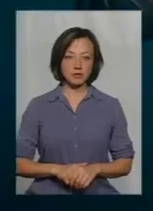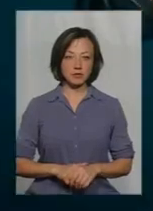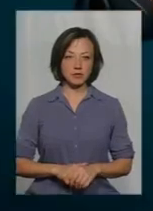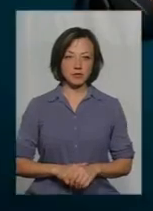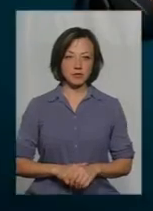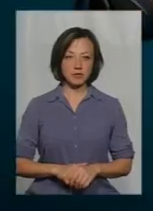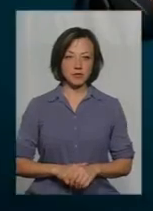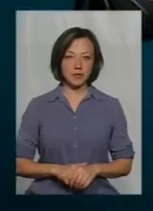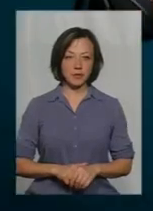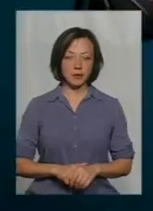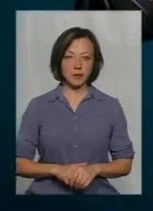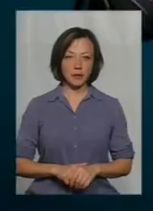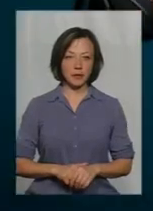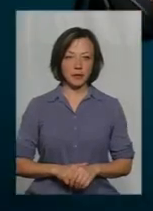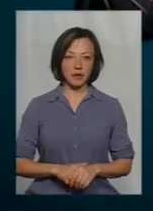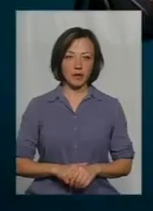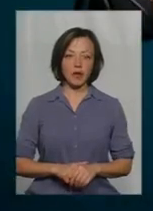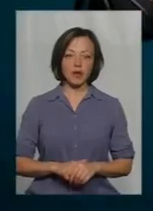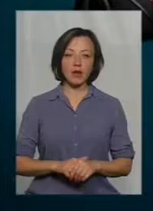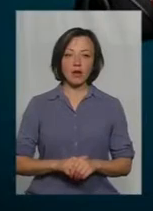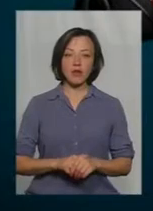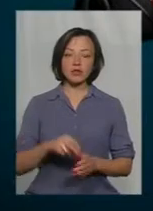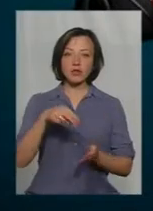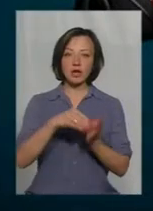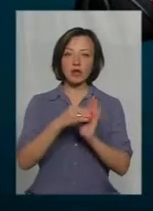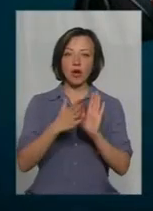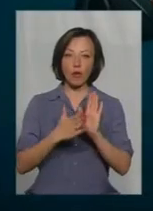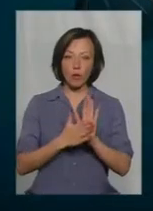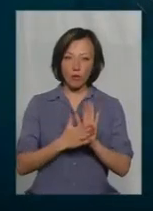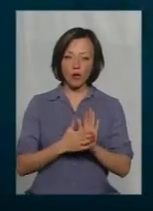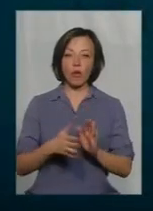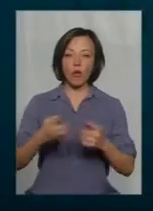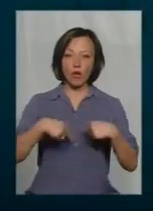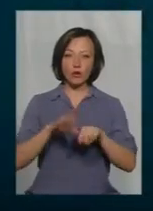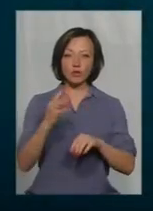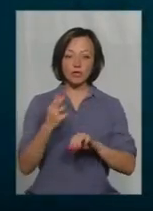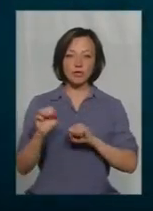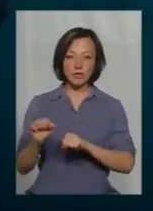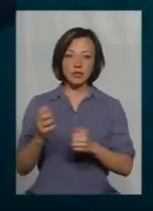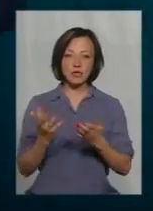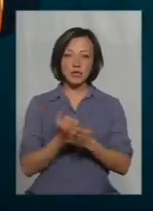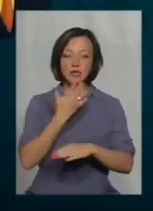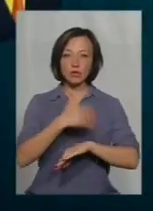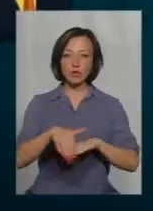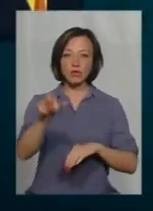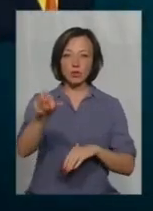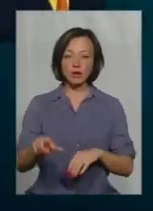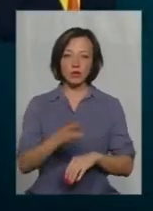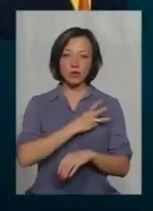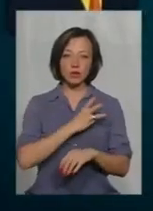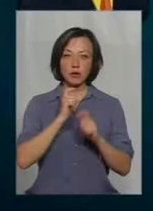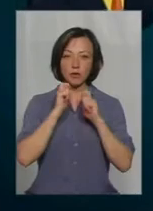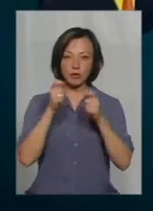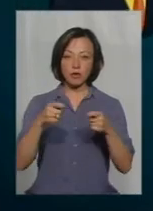Стати на облік в органах соцзабезпечення як людина, що потребує отримання автомобіля. Знайти за кордоном людину, яка побажає